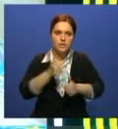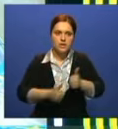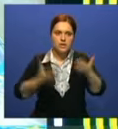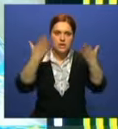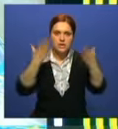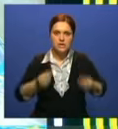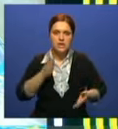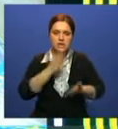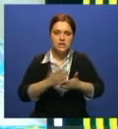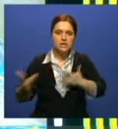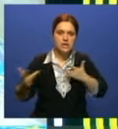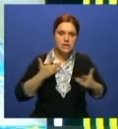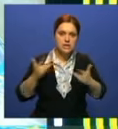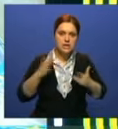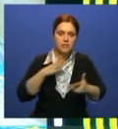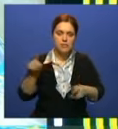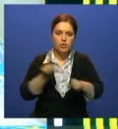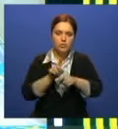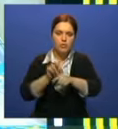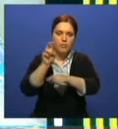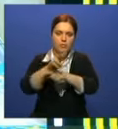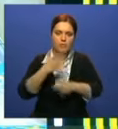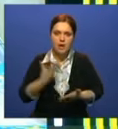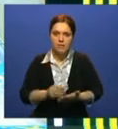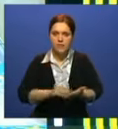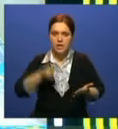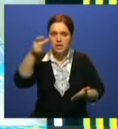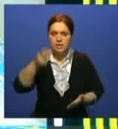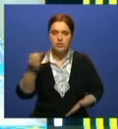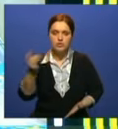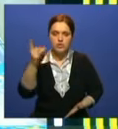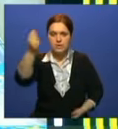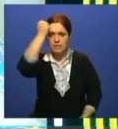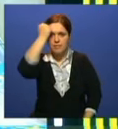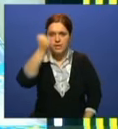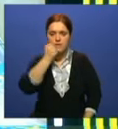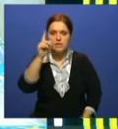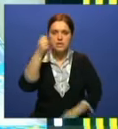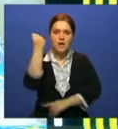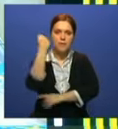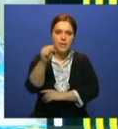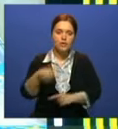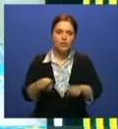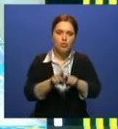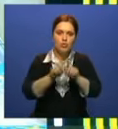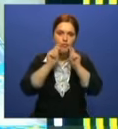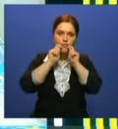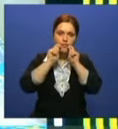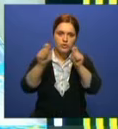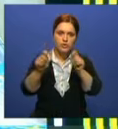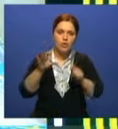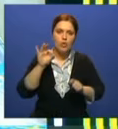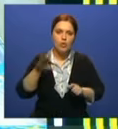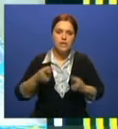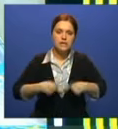На одном из концертов «Фронтовички» побывали наши корреспонденты. Они еще раз сказали ветеранам «Спасибо за победу», а также вручили творческому